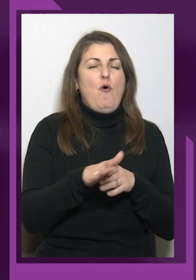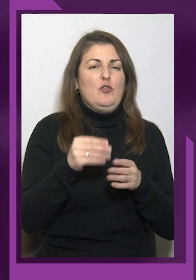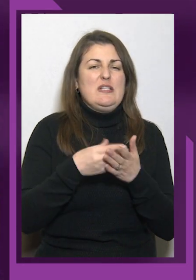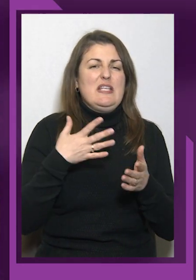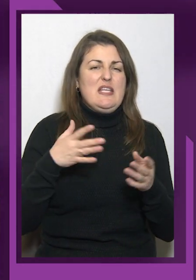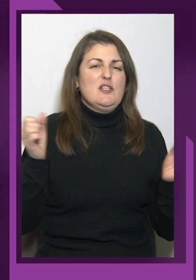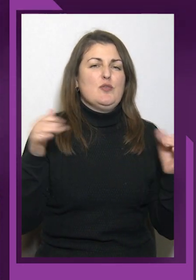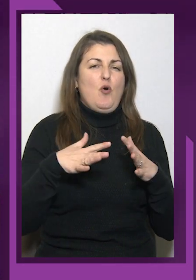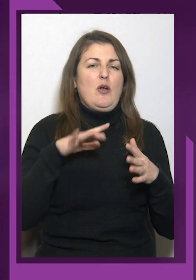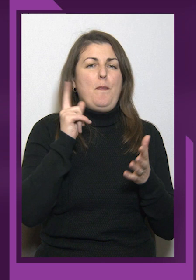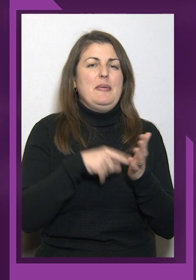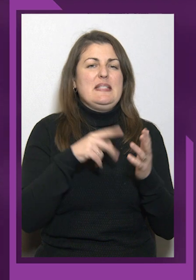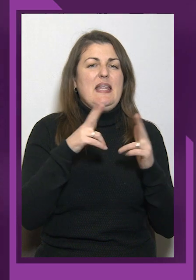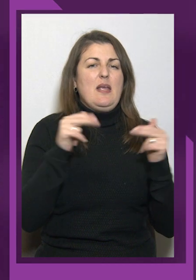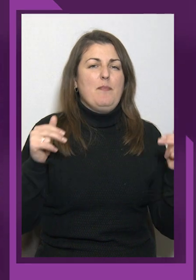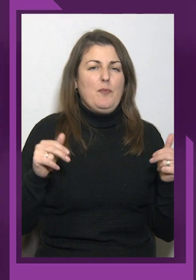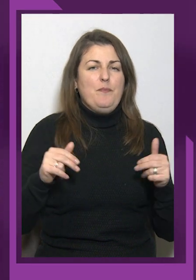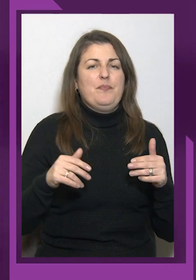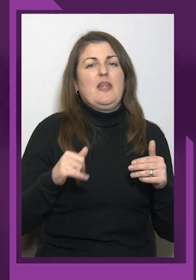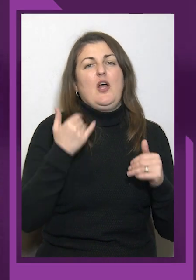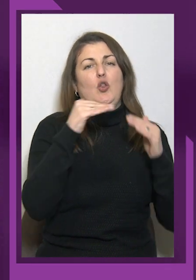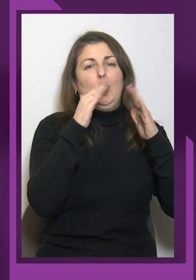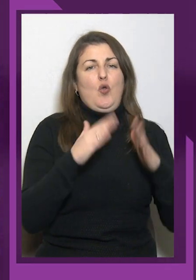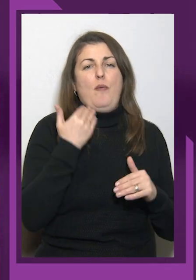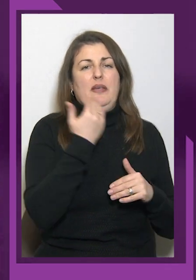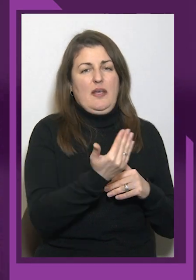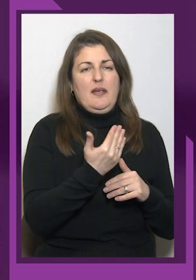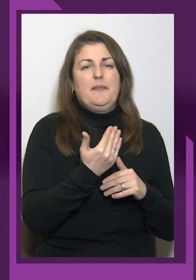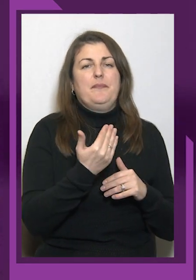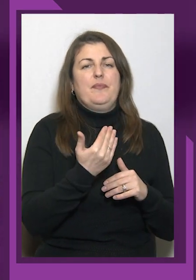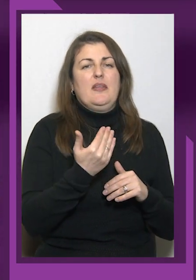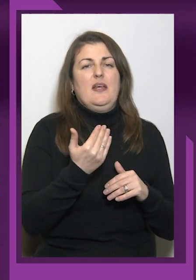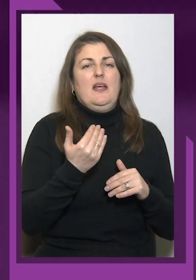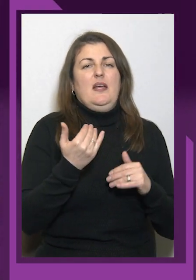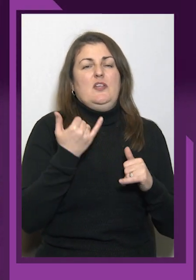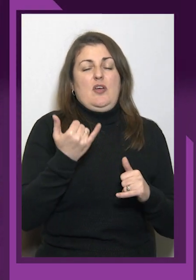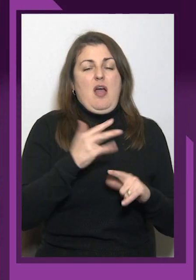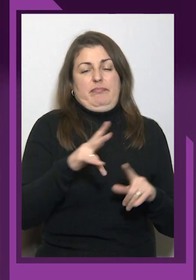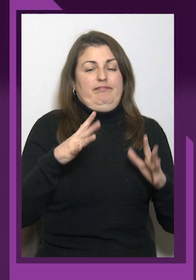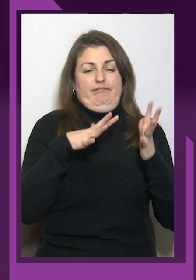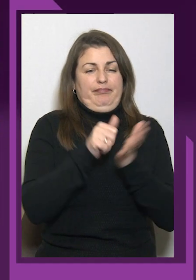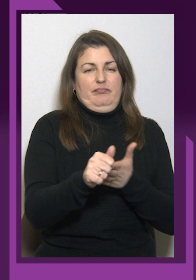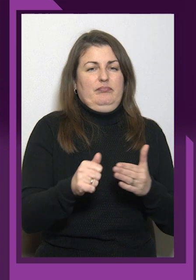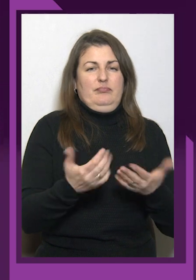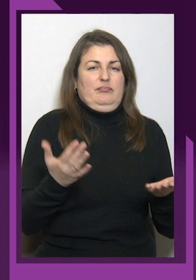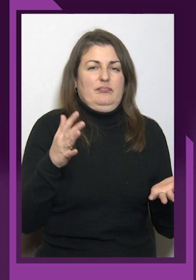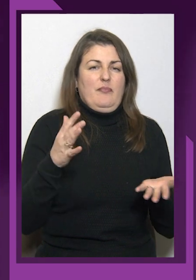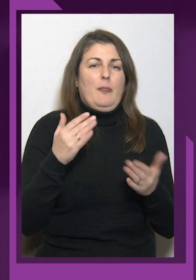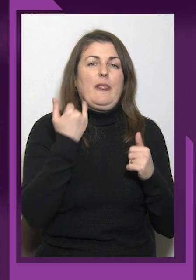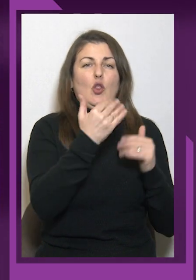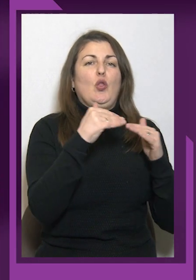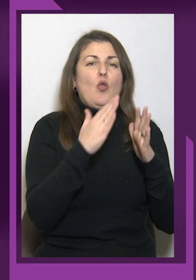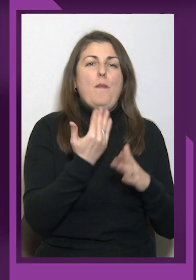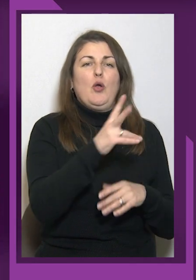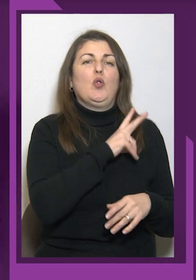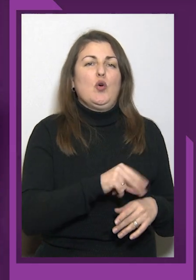зараз завишки до коліна. Дом її дочки завишки до коліна. Вона не